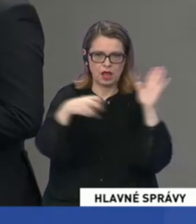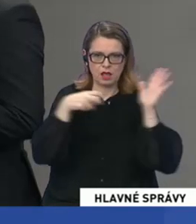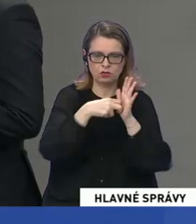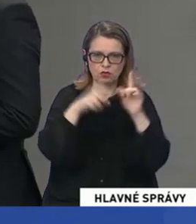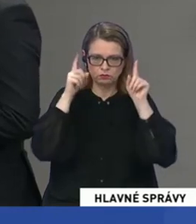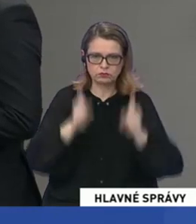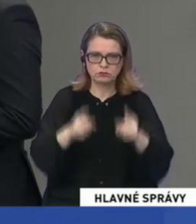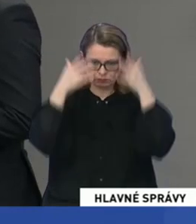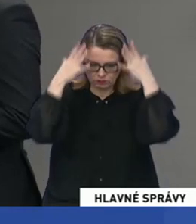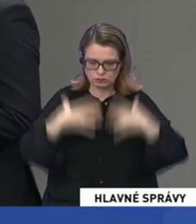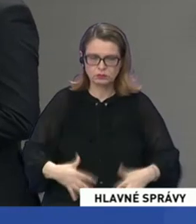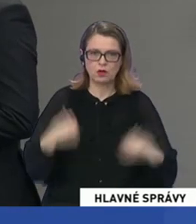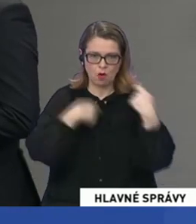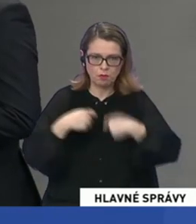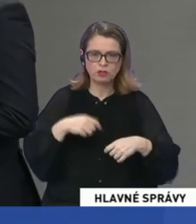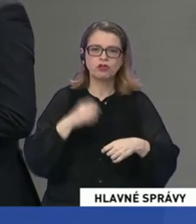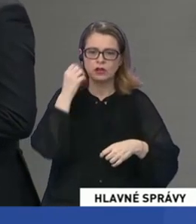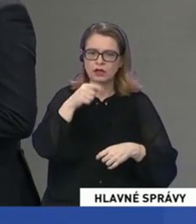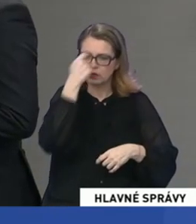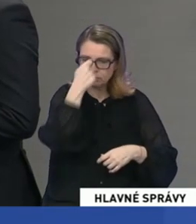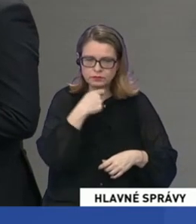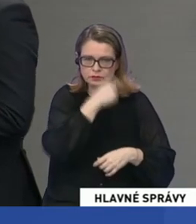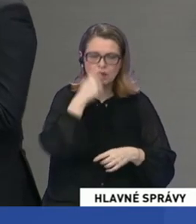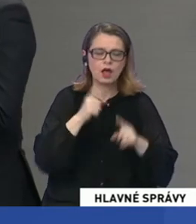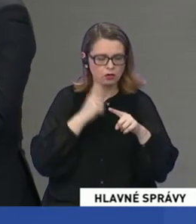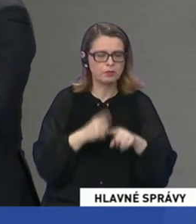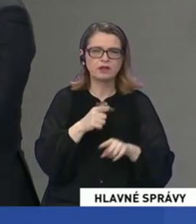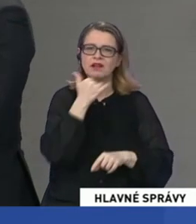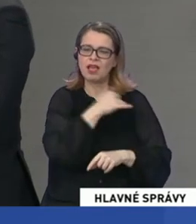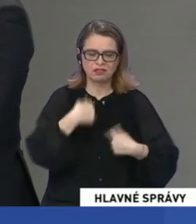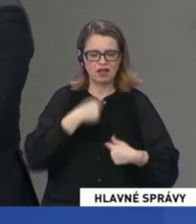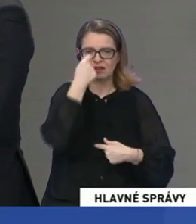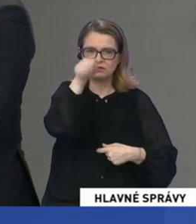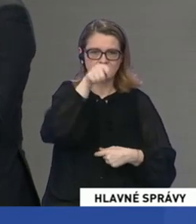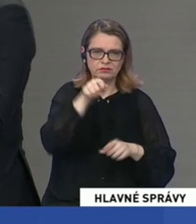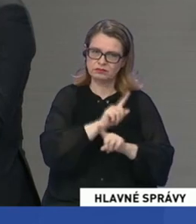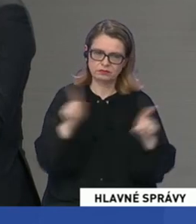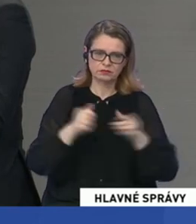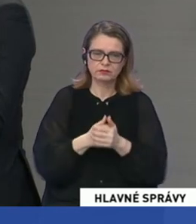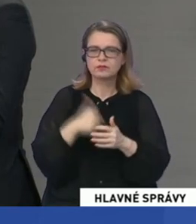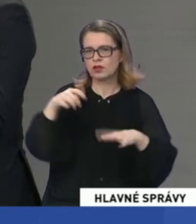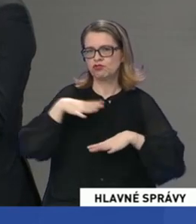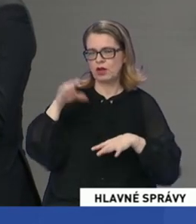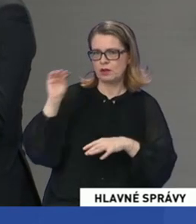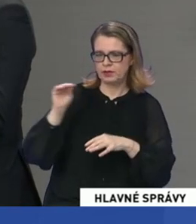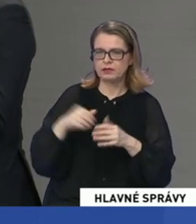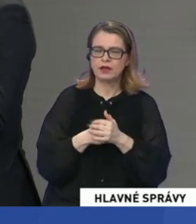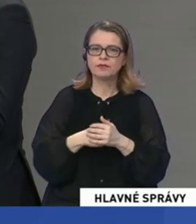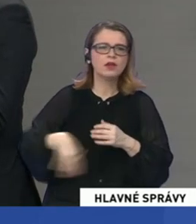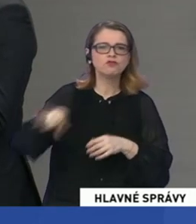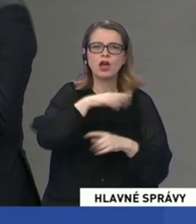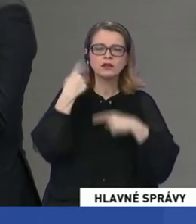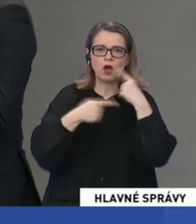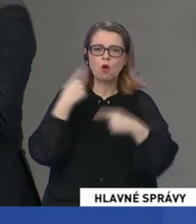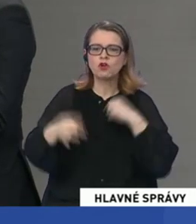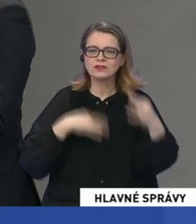zdravotníctva, čom musí byť daný človek oblečený, ak ide do kontaktu s týmito ľuďmi. Presne tak. Tak, ďakujem veľmi pekne za odpoveď. Pani Eva sa pýta, prosím vás, všade sa hovorí o